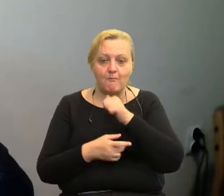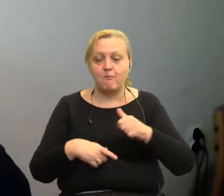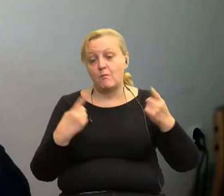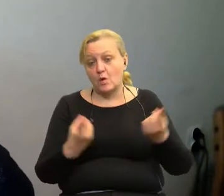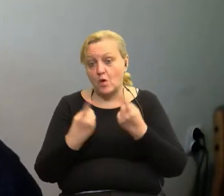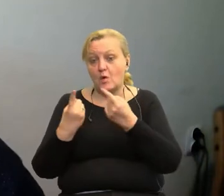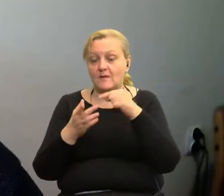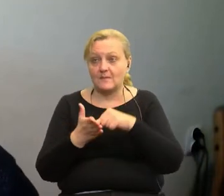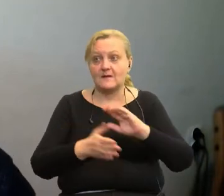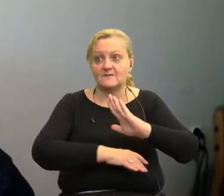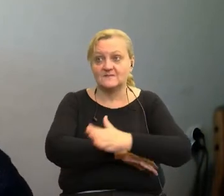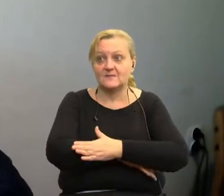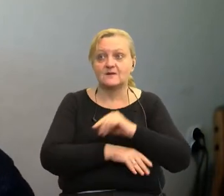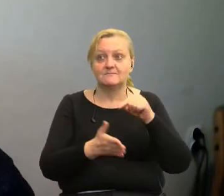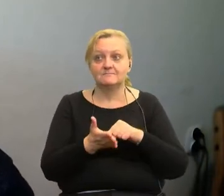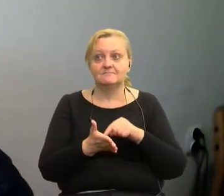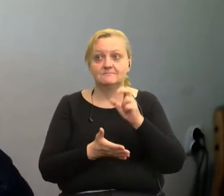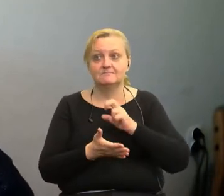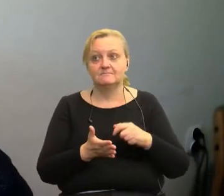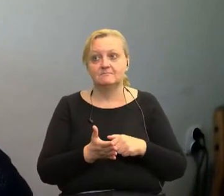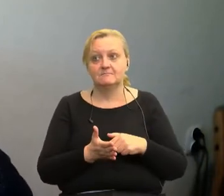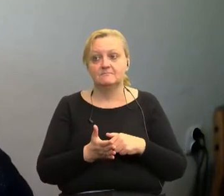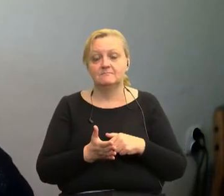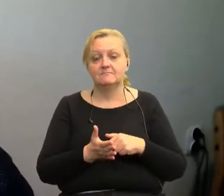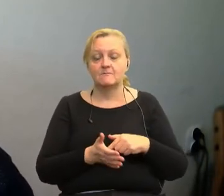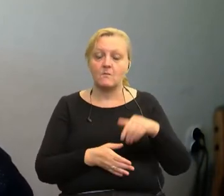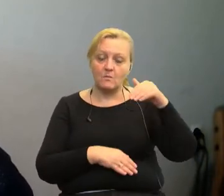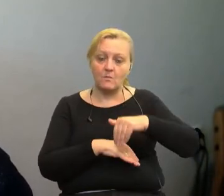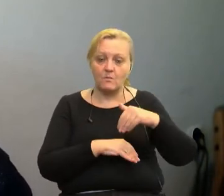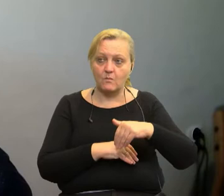dzięki również ogromnemu wsparciu Sekretariatu Południowego Bałtyku.